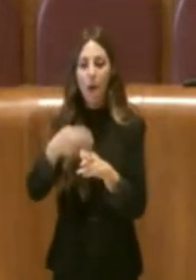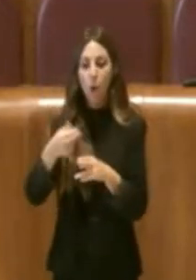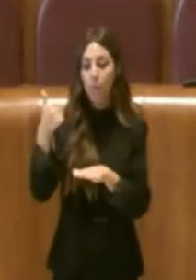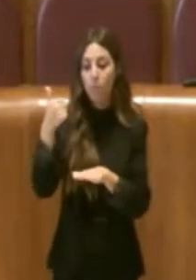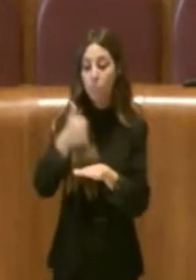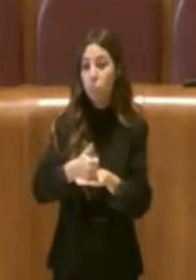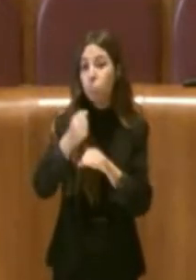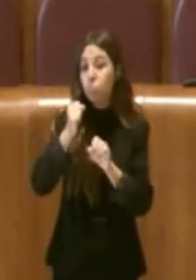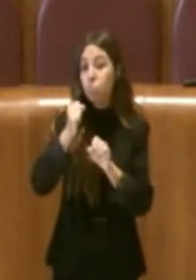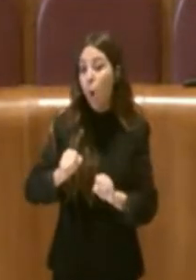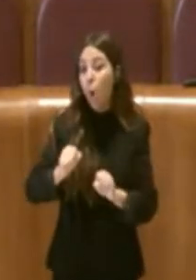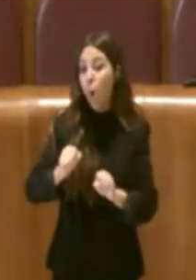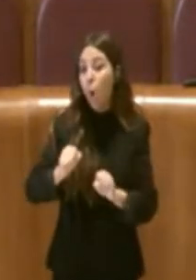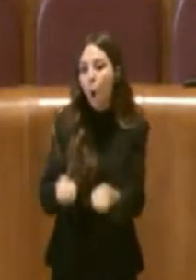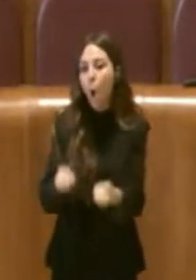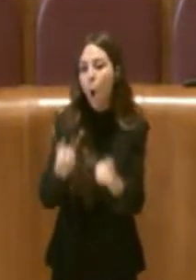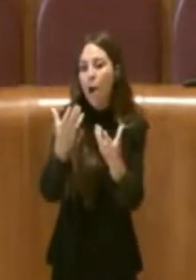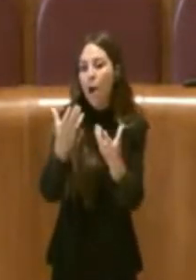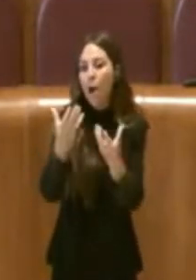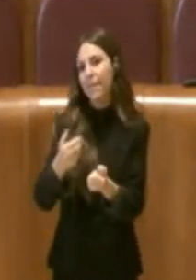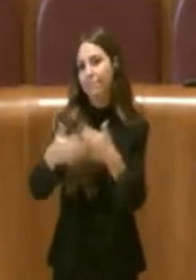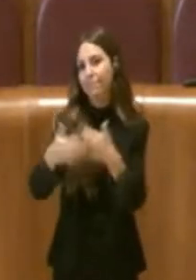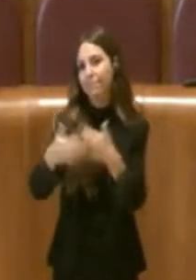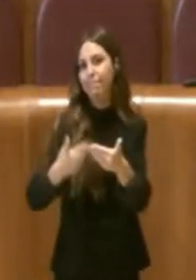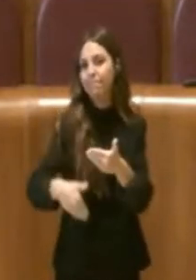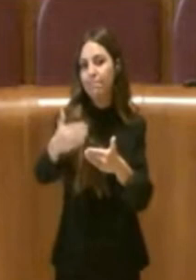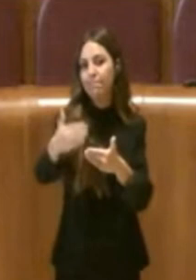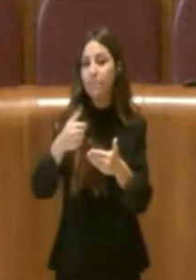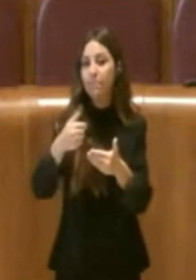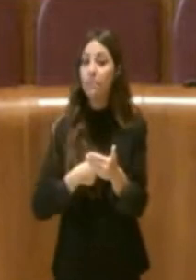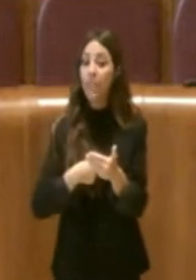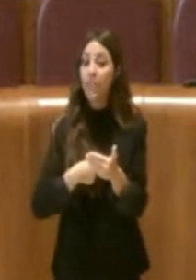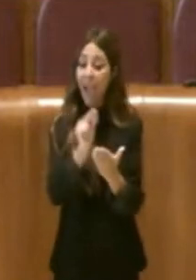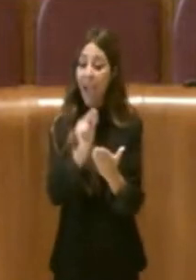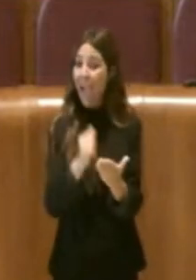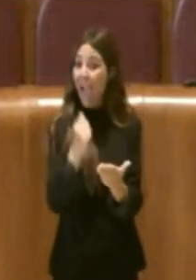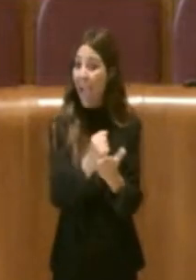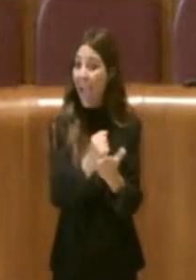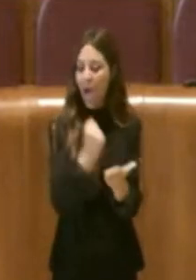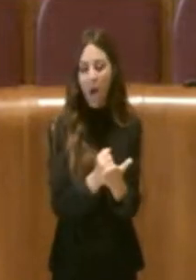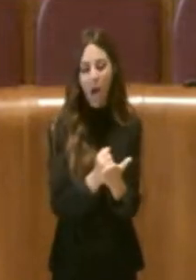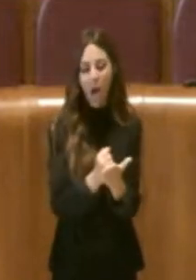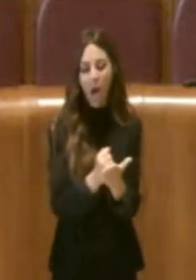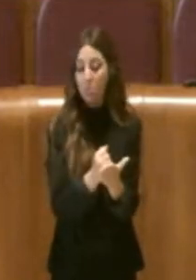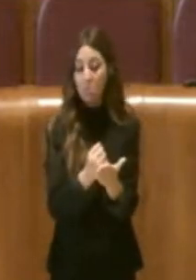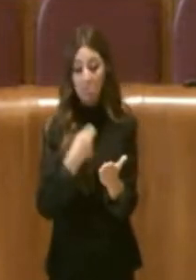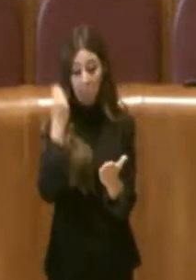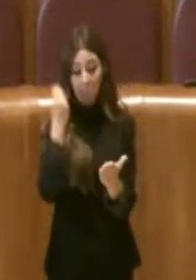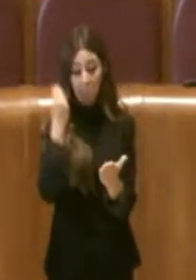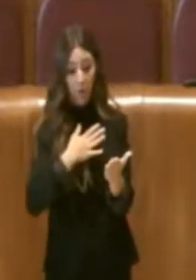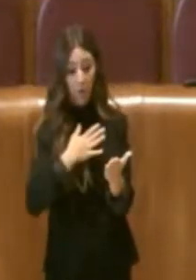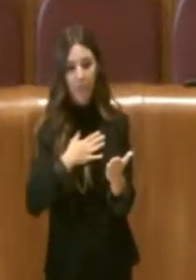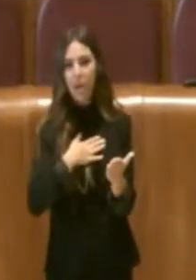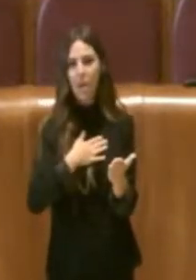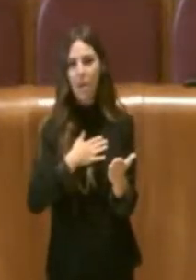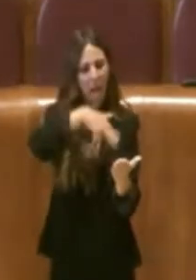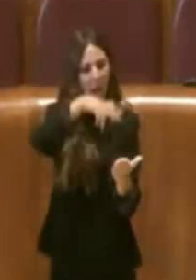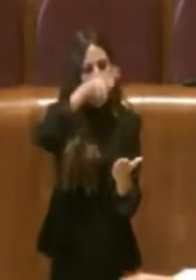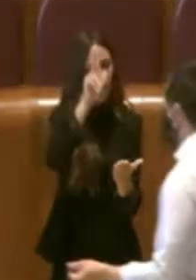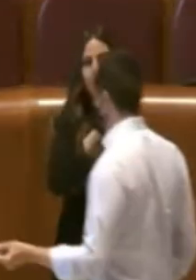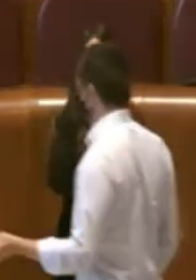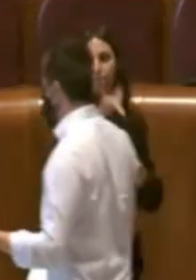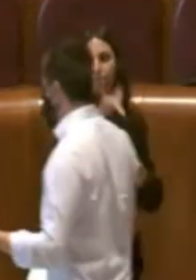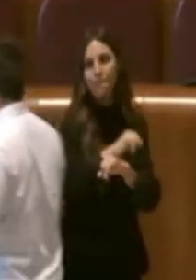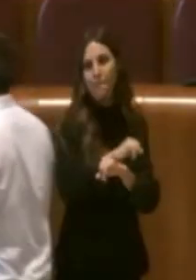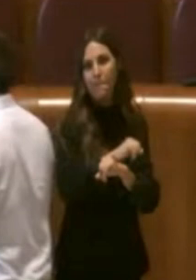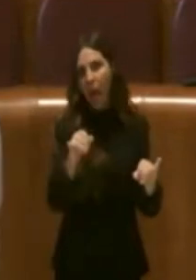possa effettivamente avviarsi. Un atto di questo tipo dal mio punto di vista ancora non è stato approvato o comunque